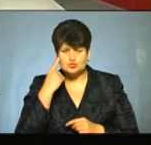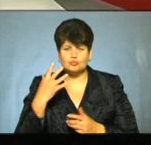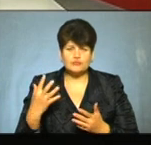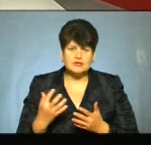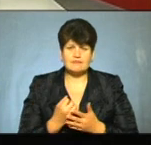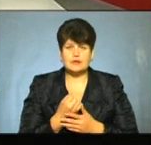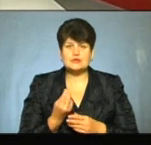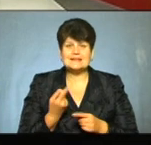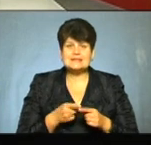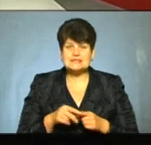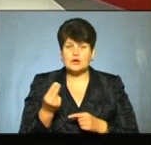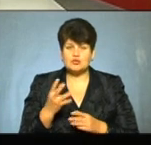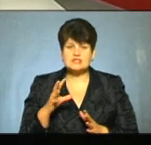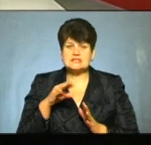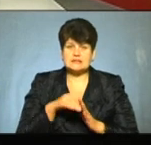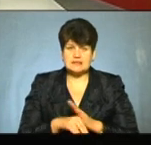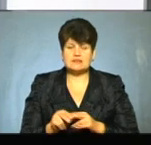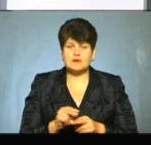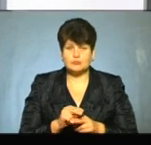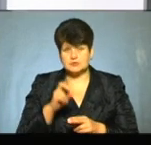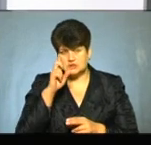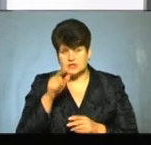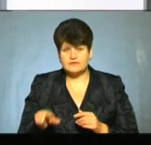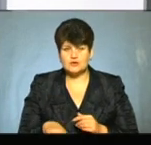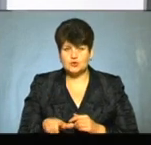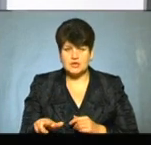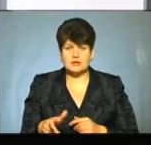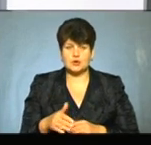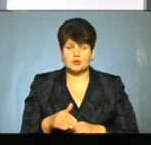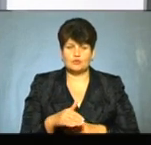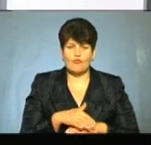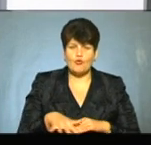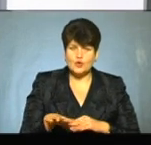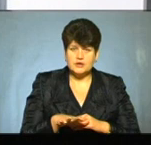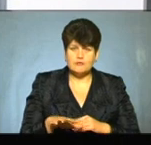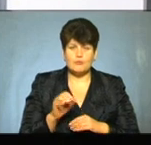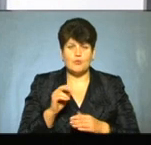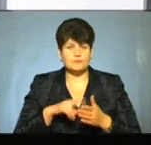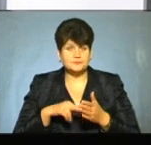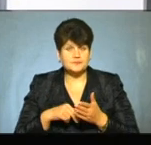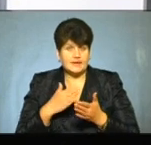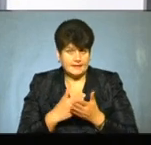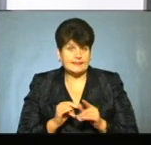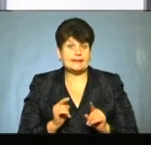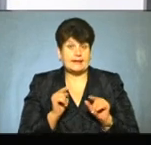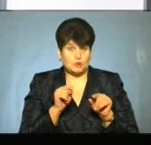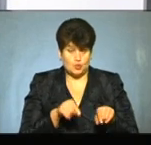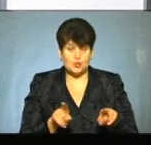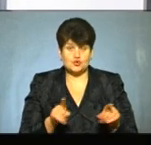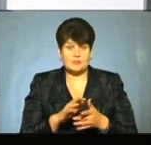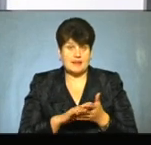вдавалося ці гроші закладати в ремонт комунальних доріг, як ви кажете, дворів, так? Тому що акциз і призначається для того, щоб